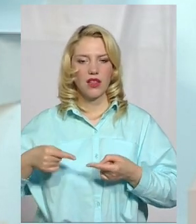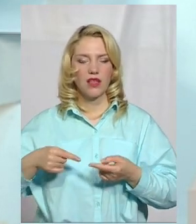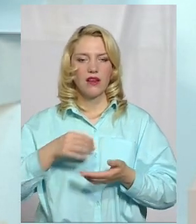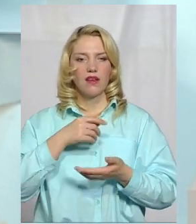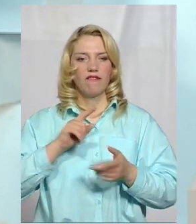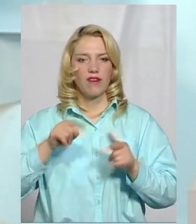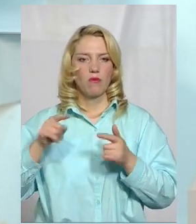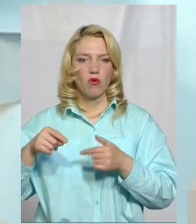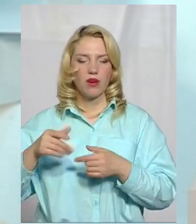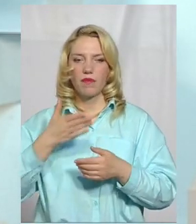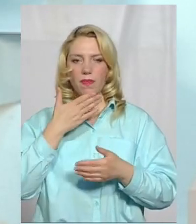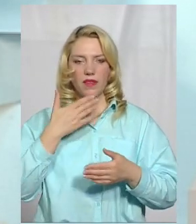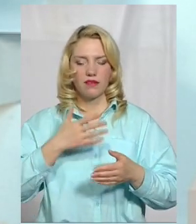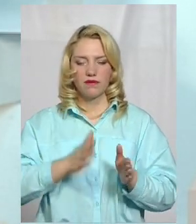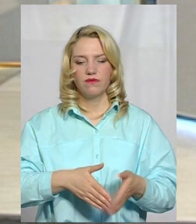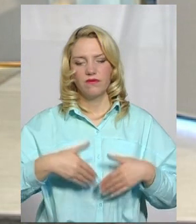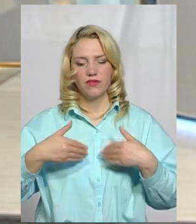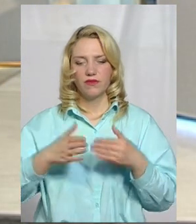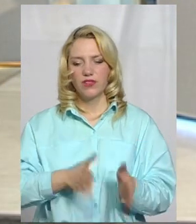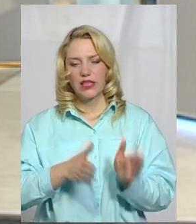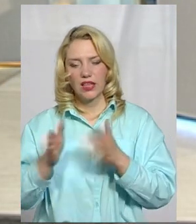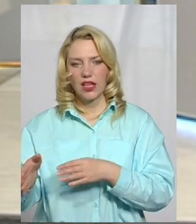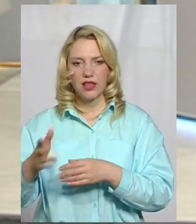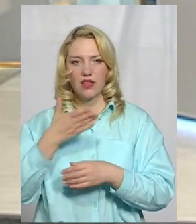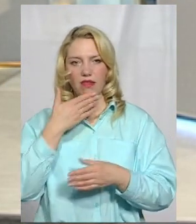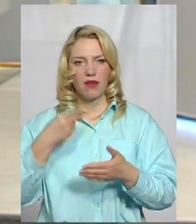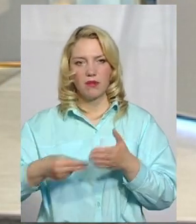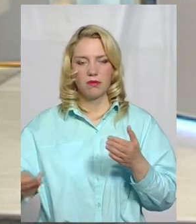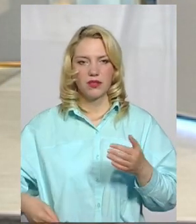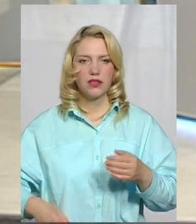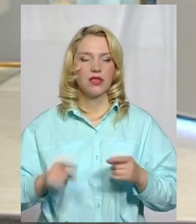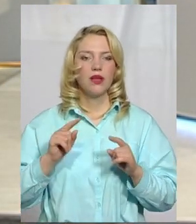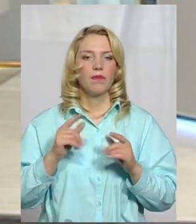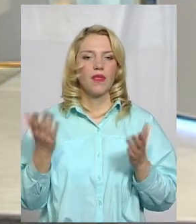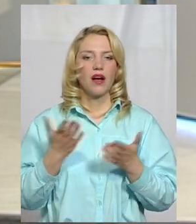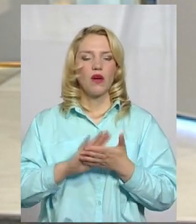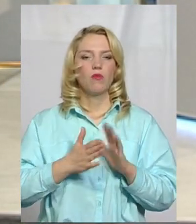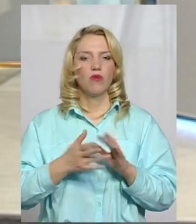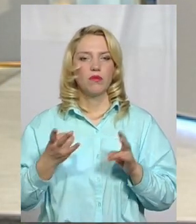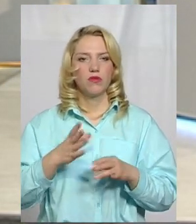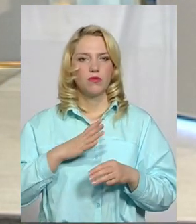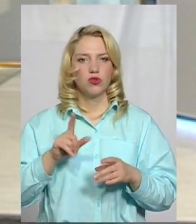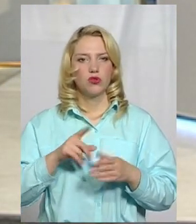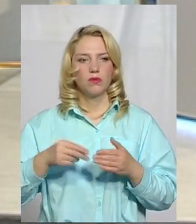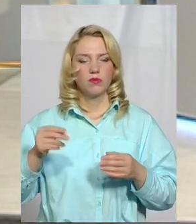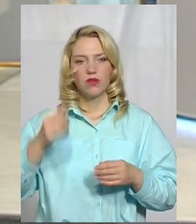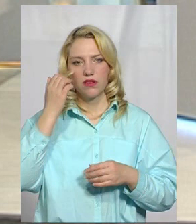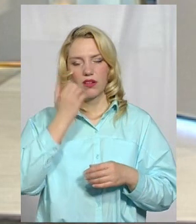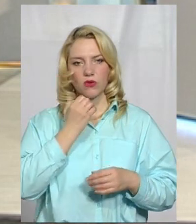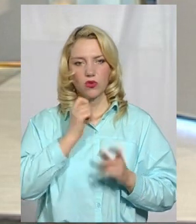повернуті і не підписані. За якою умовою вони можуть бути підписані? Ви знаєте, я дякую